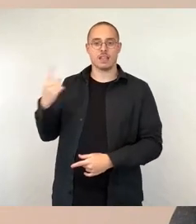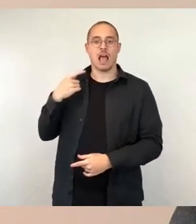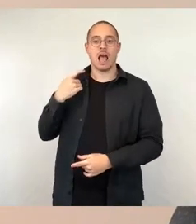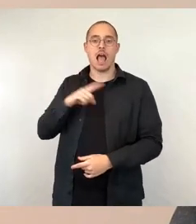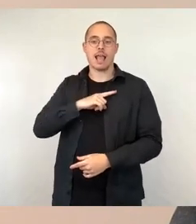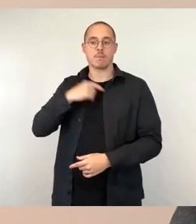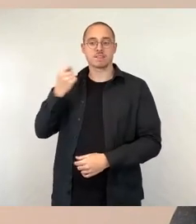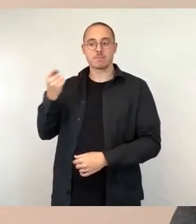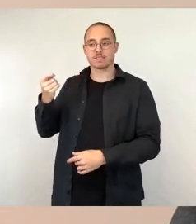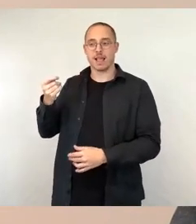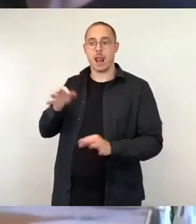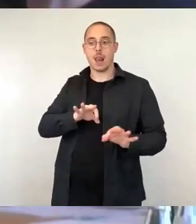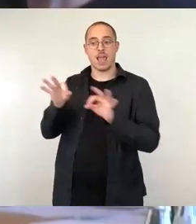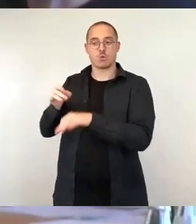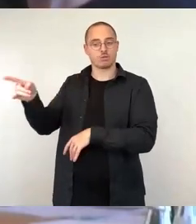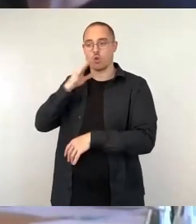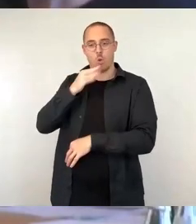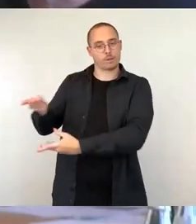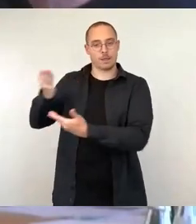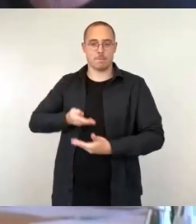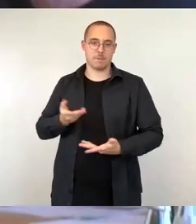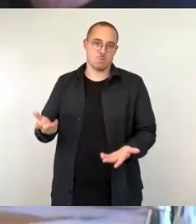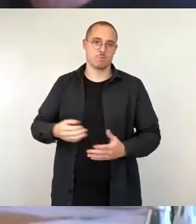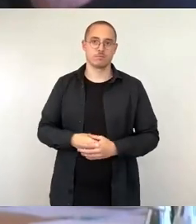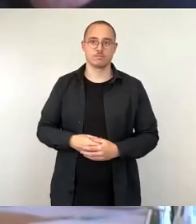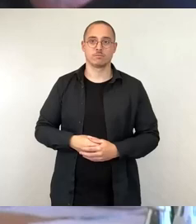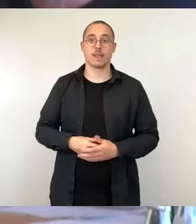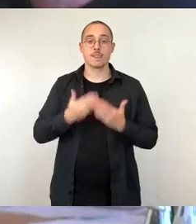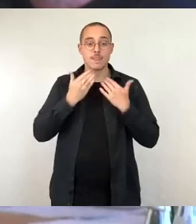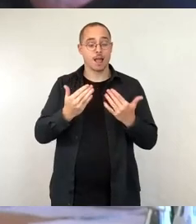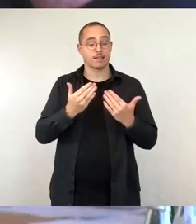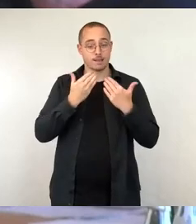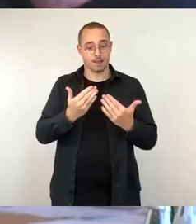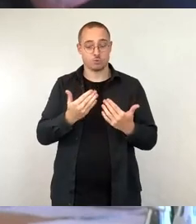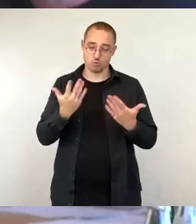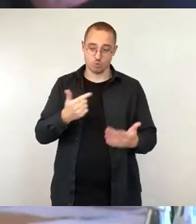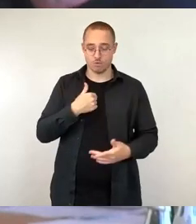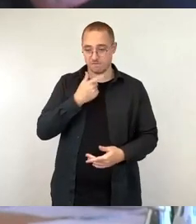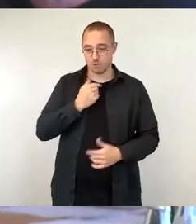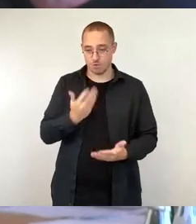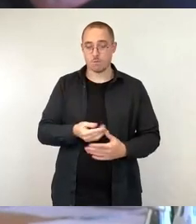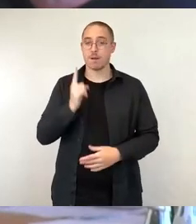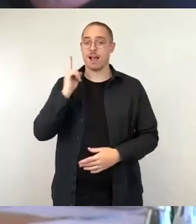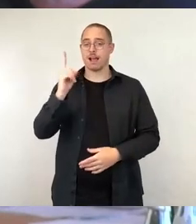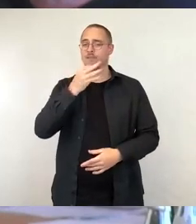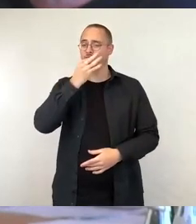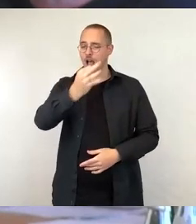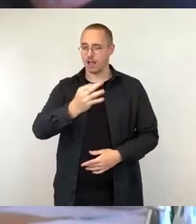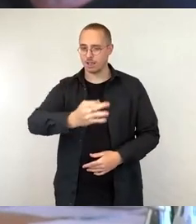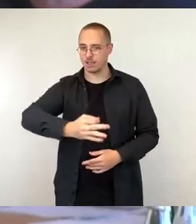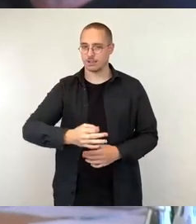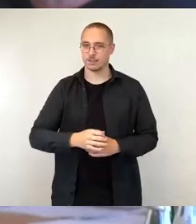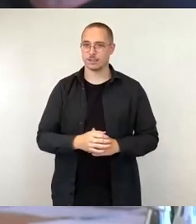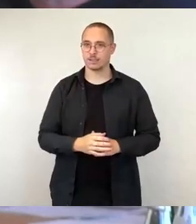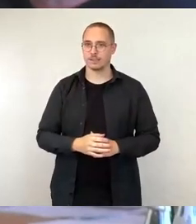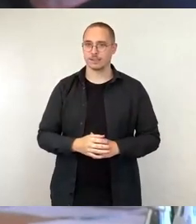sonst meine Bitte gewesen. Wunderbar. Ich habe aber noch eine Nachfrage. Wir werden das Problem ja, oder haben das ja jetzt